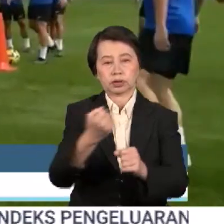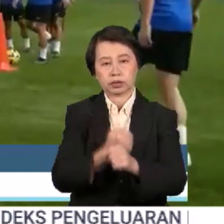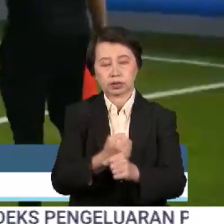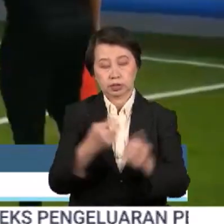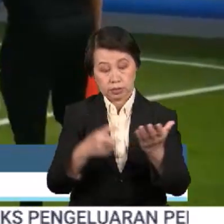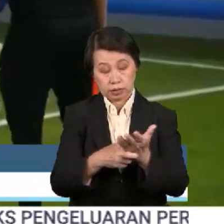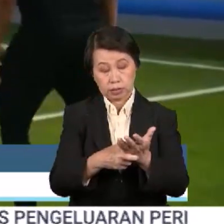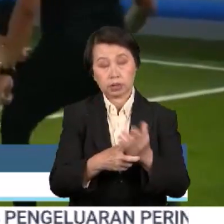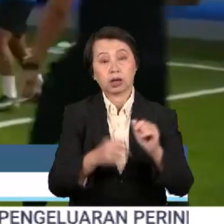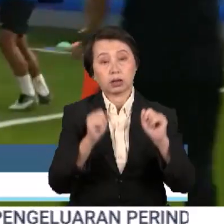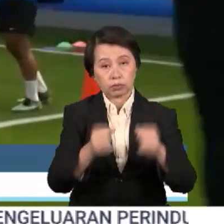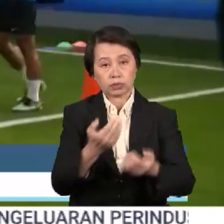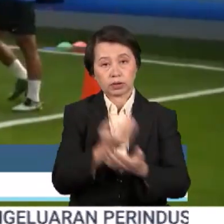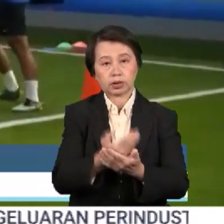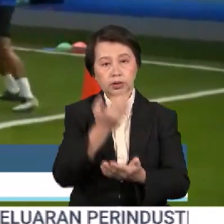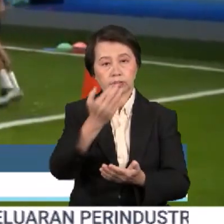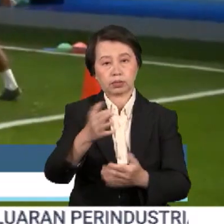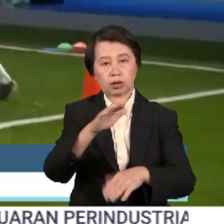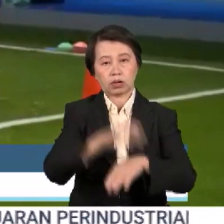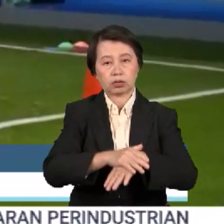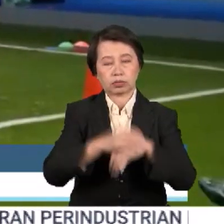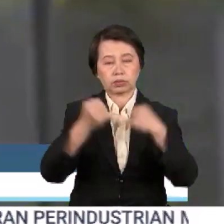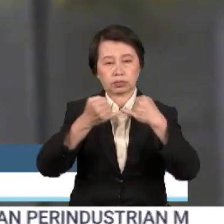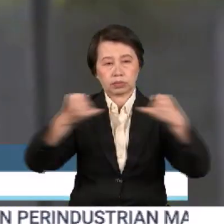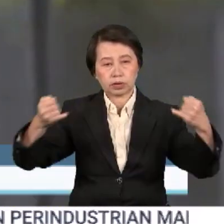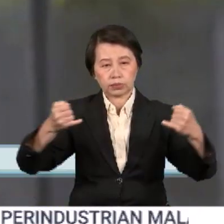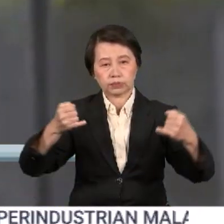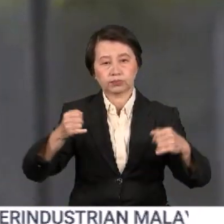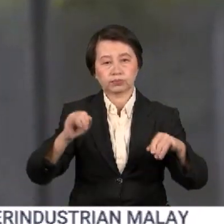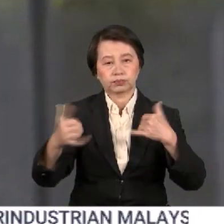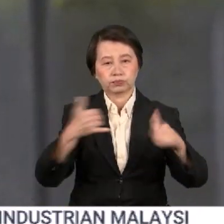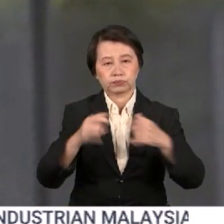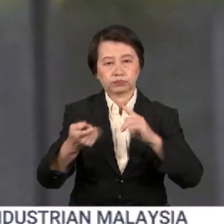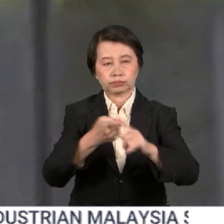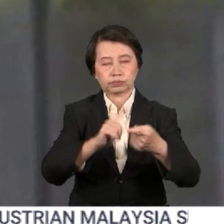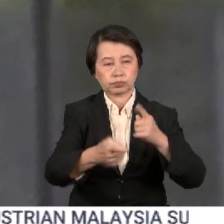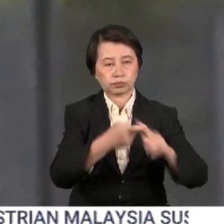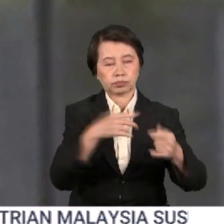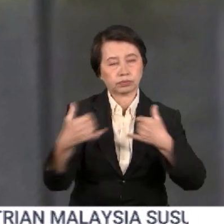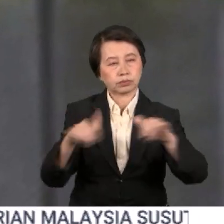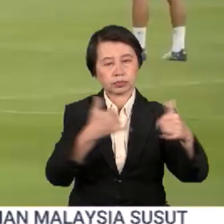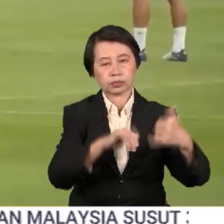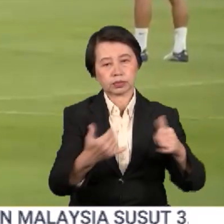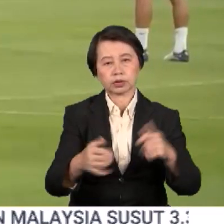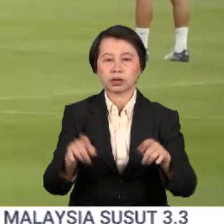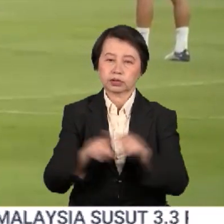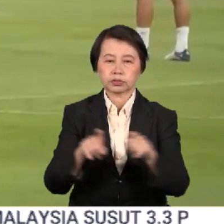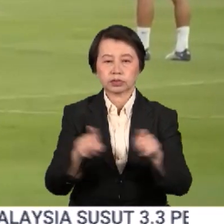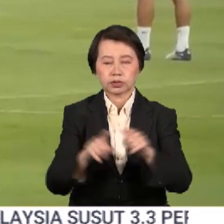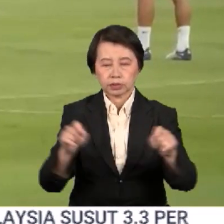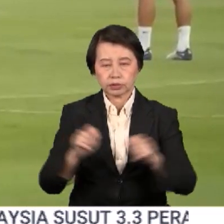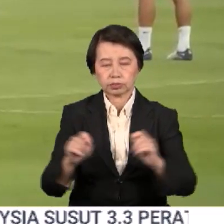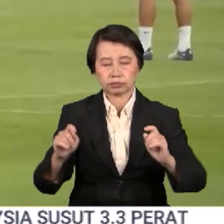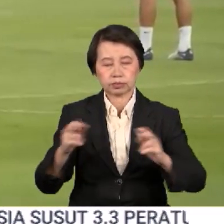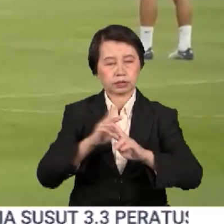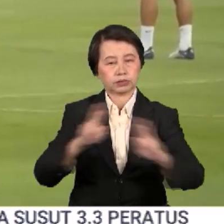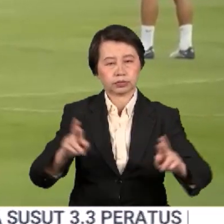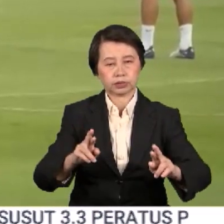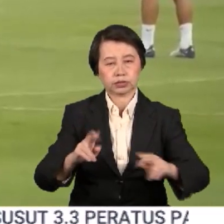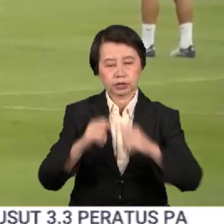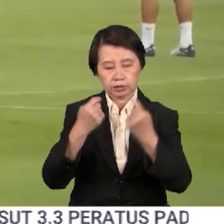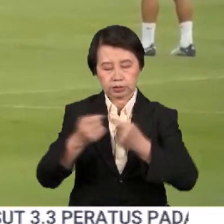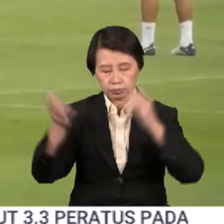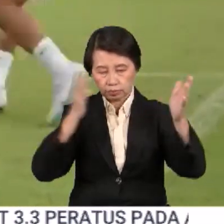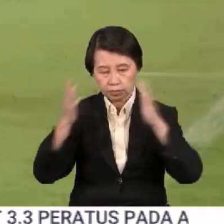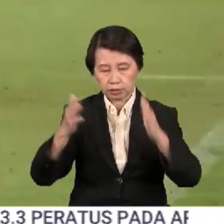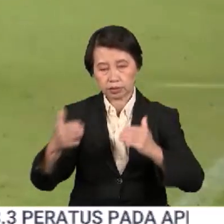Tiket hanya boleh dibeli manusia dalam talian. Aksi persahabatan tersebut adalah sebagai medan persediaan harimau Melayu